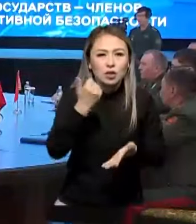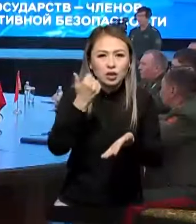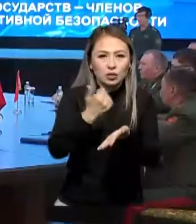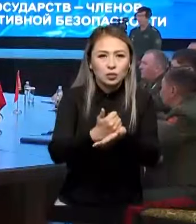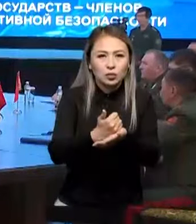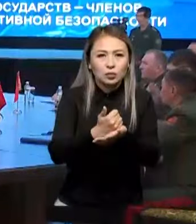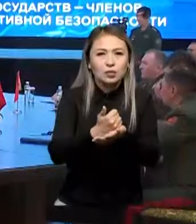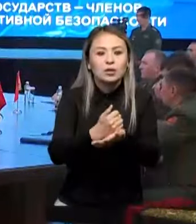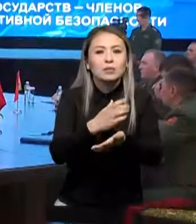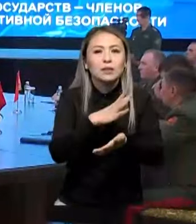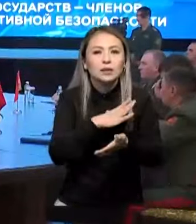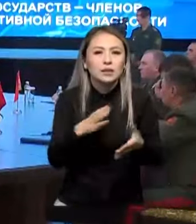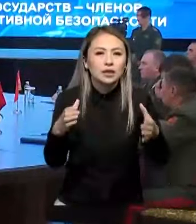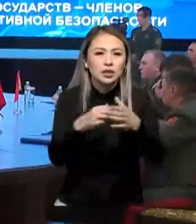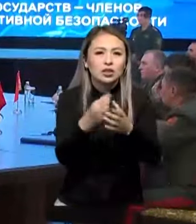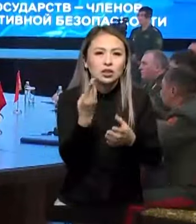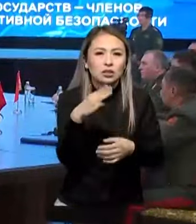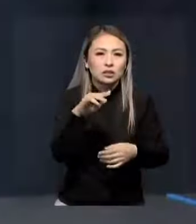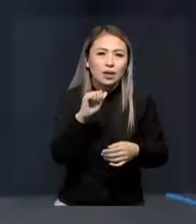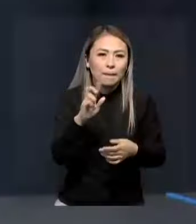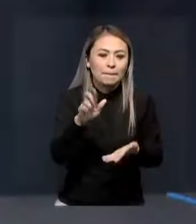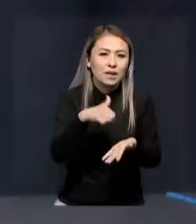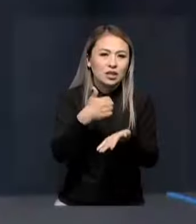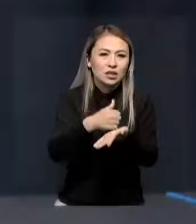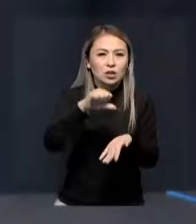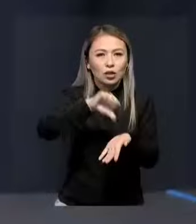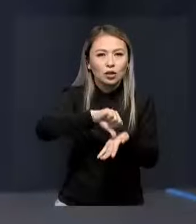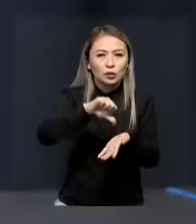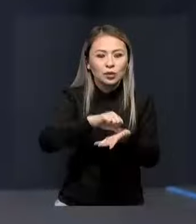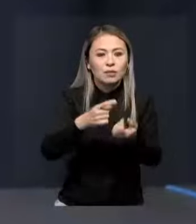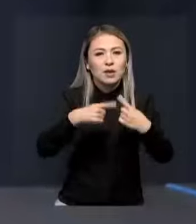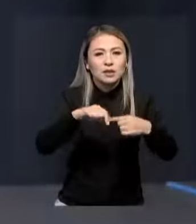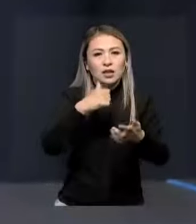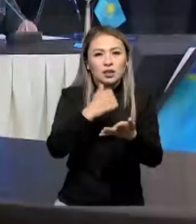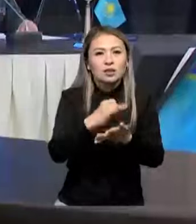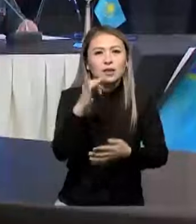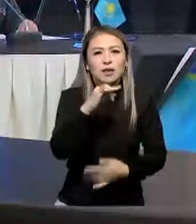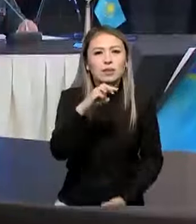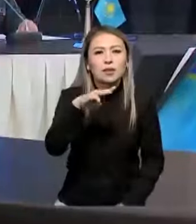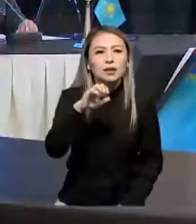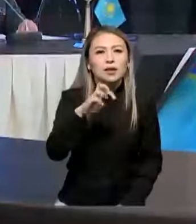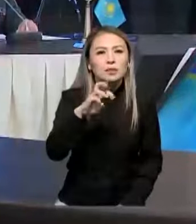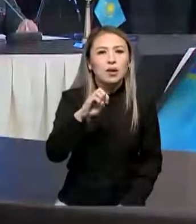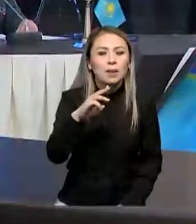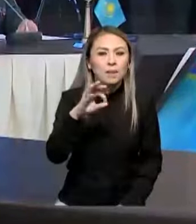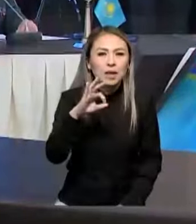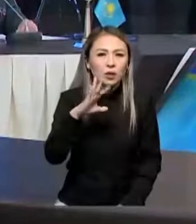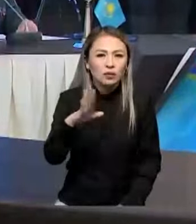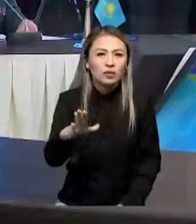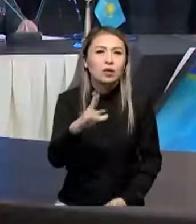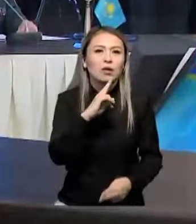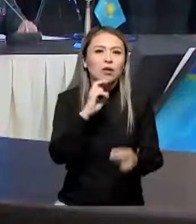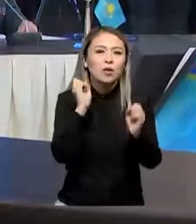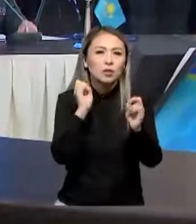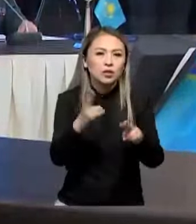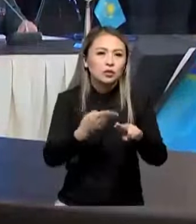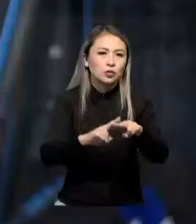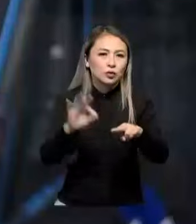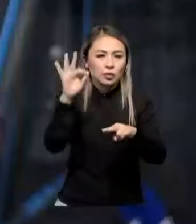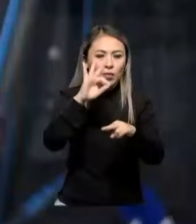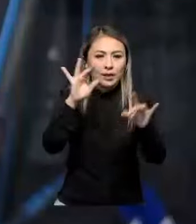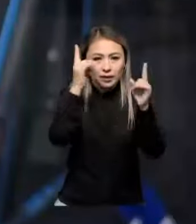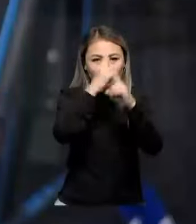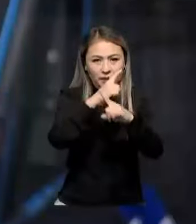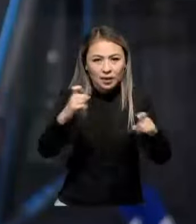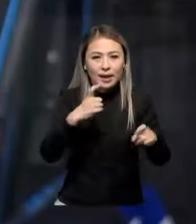құрлым қолбашыларымен біріктірілген штаб башысы ғатсты. Үйімнің бас қатшысы имаңғалейтас Мағамбетов ұқтимал қауіпқателер